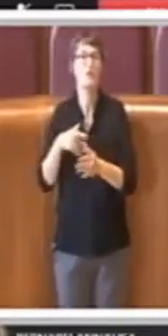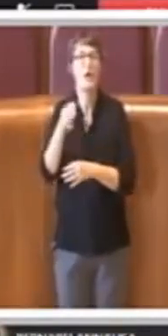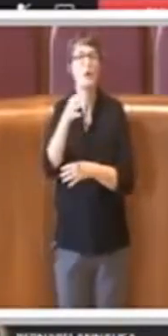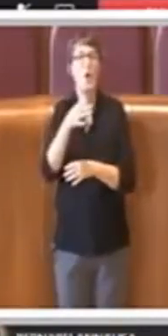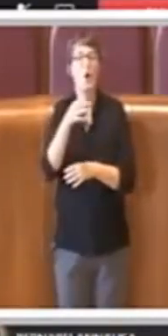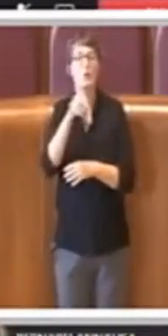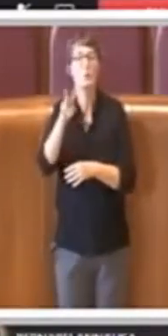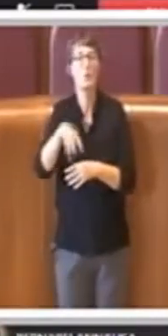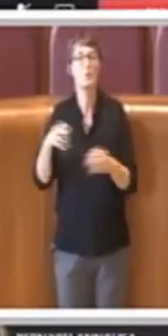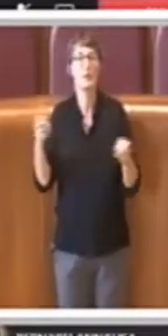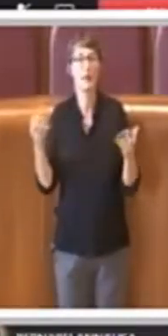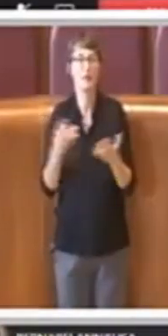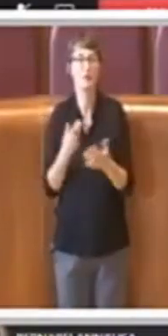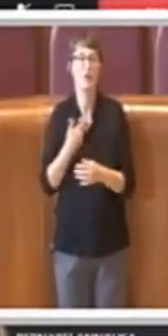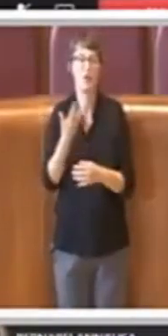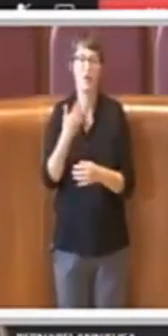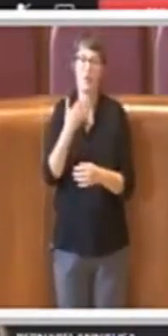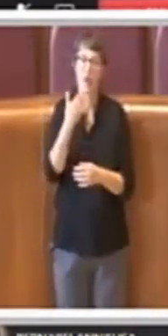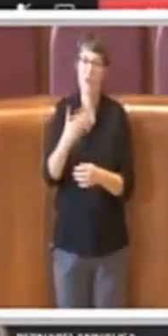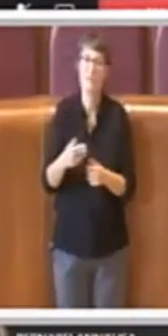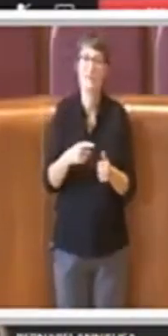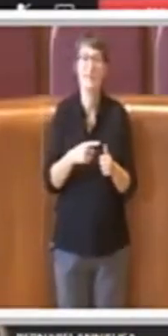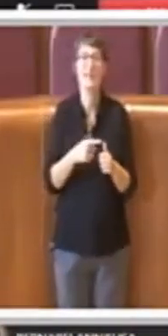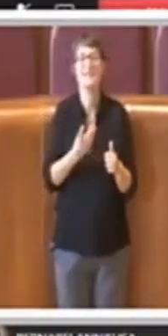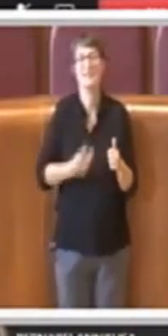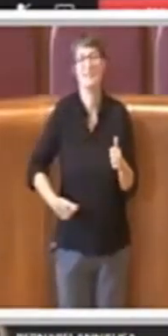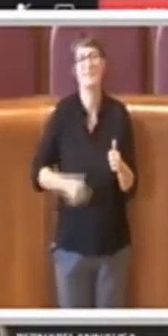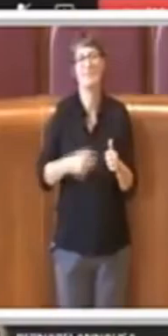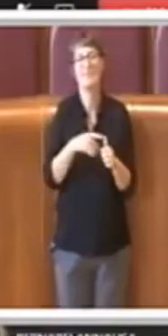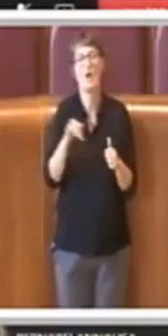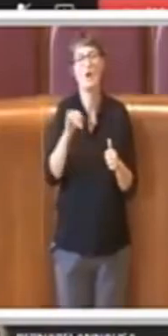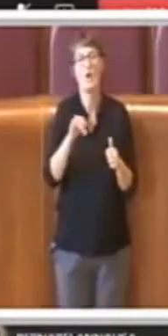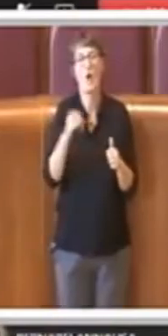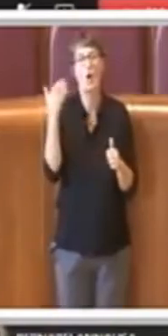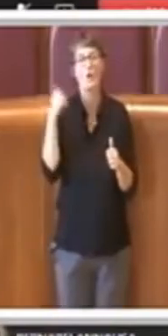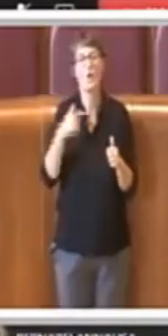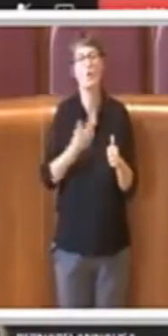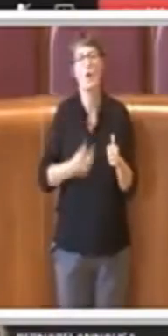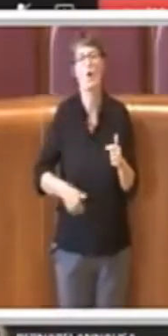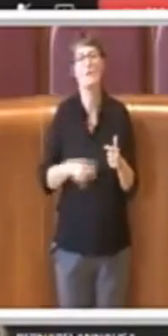le mie colleghe Iorio e l'allora consigliera Vivarelli.